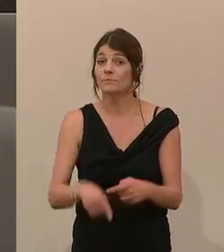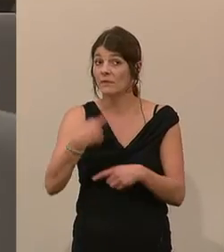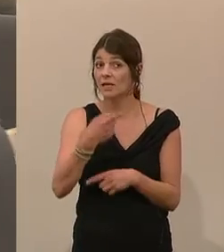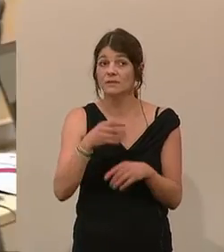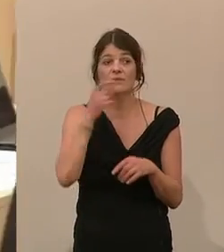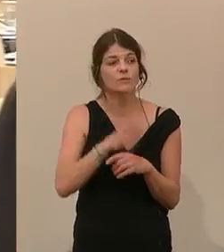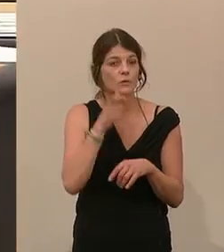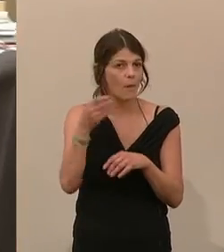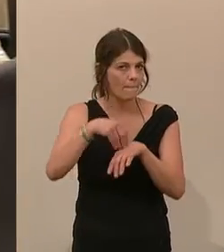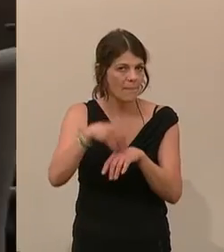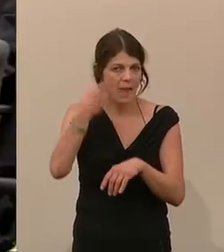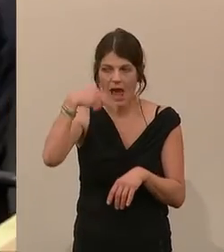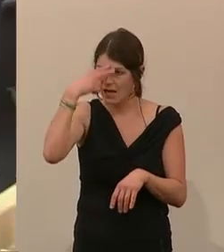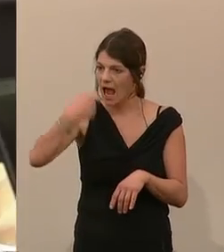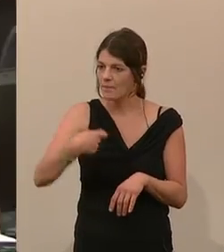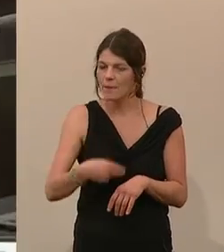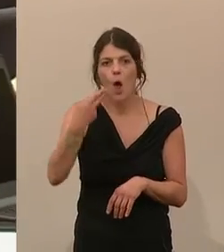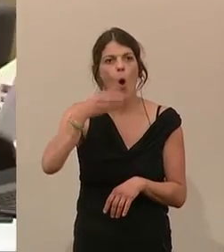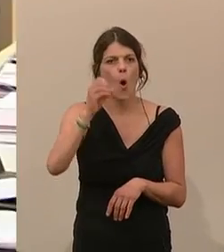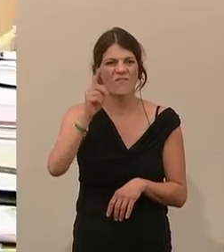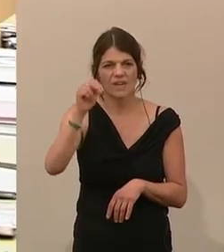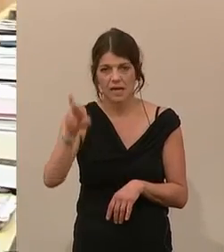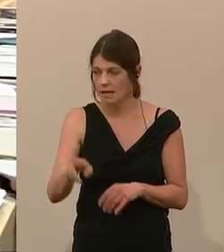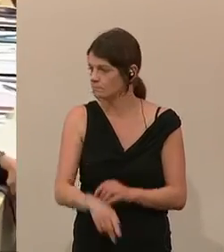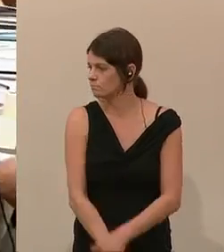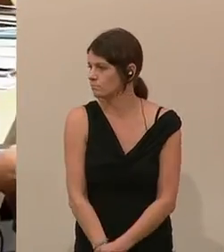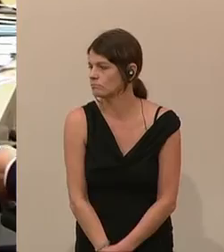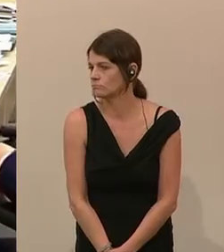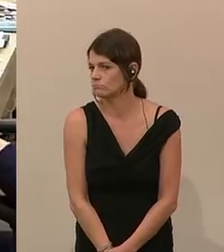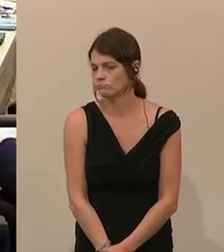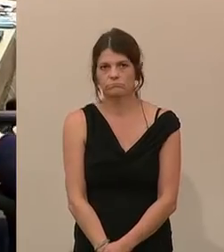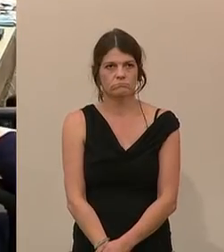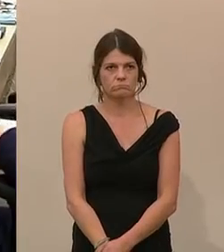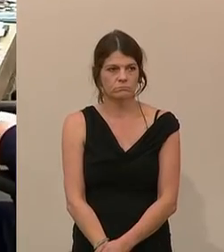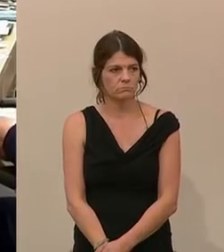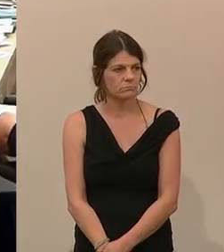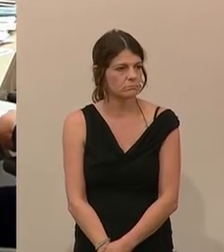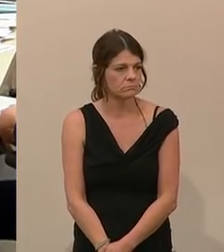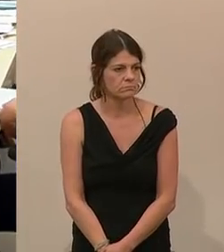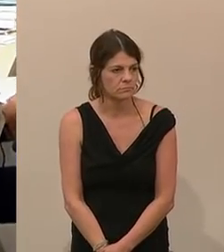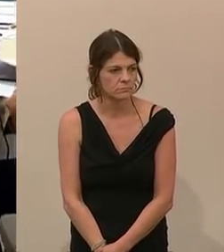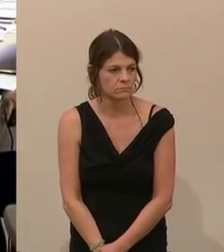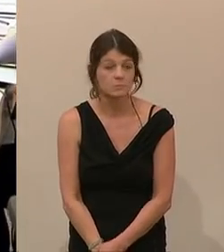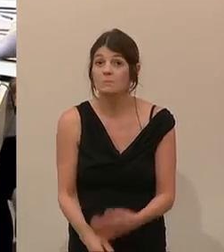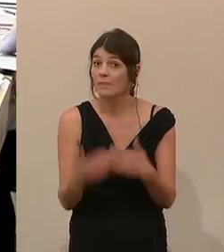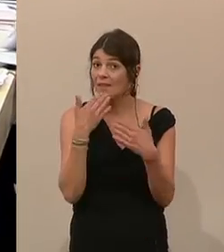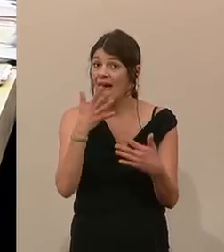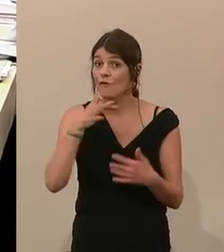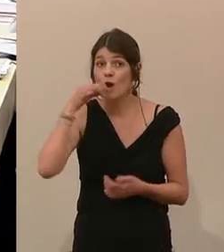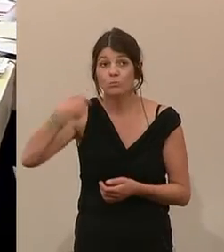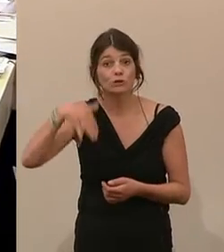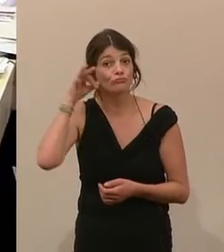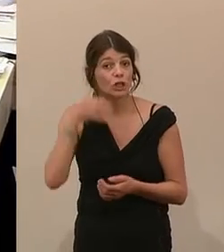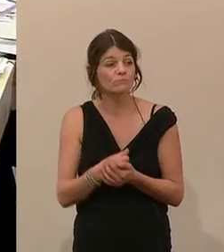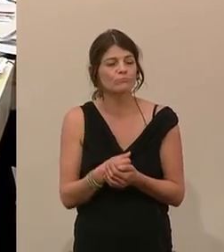Deutschlandsberg in der Steiermark verfüge über kein Gymnasium mit Ober-Unterstufe, so Günter Kumpitsch von der FPÖ. Er kritisiert,